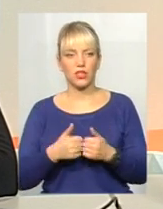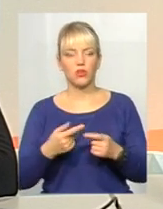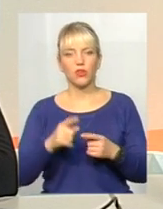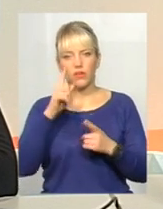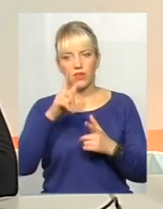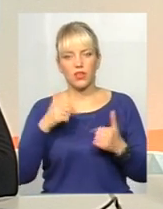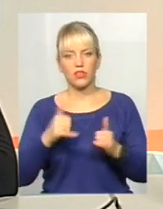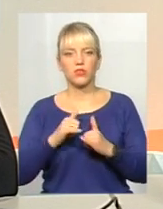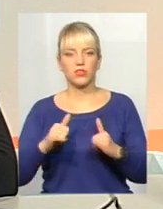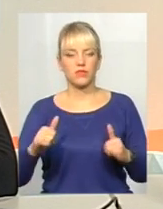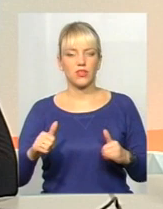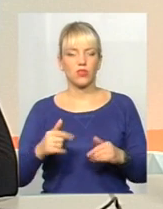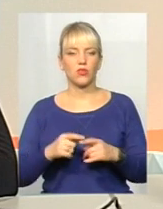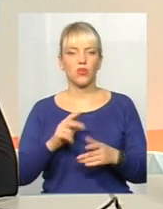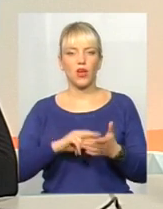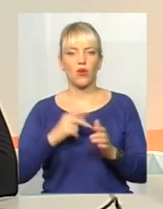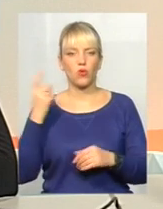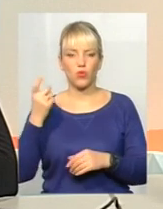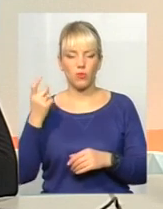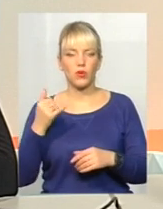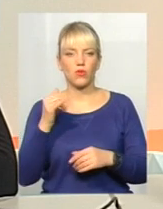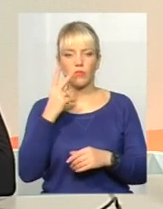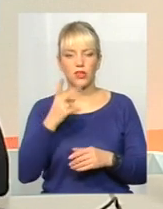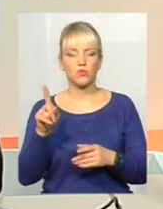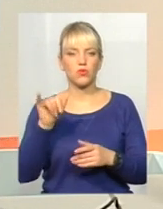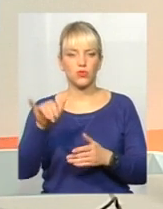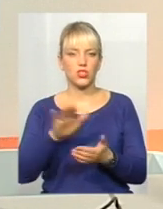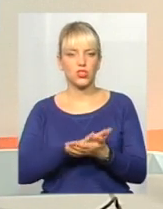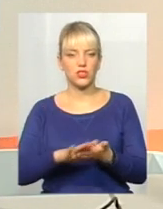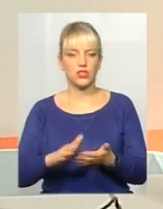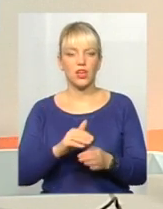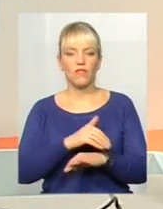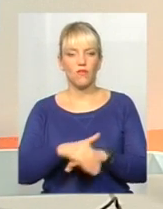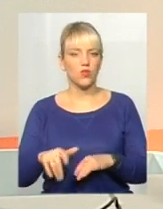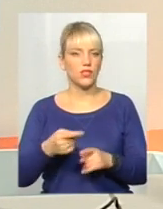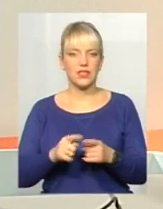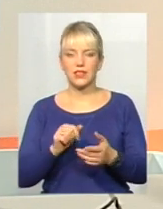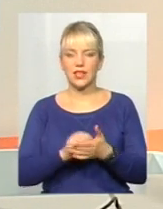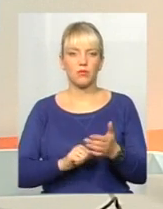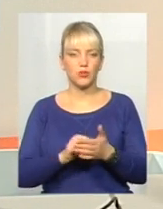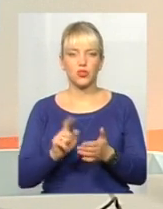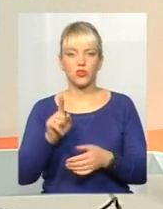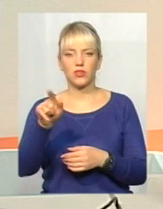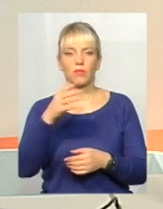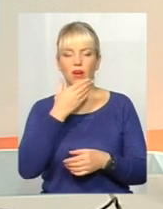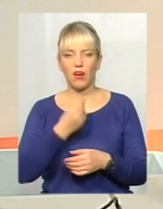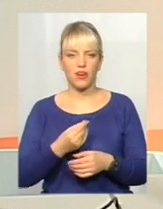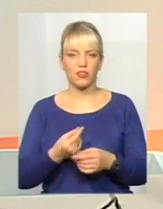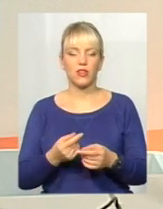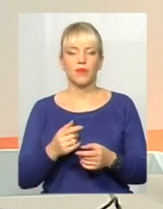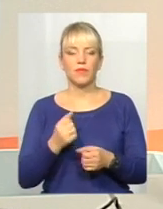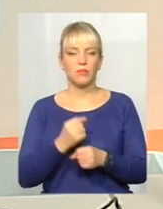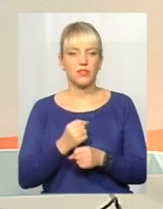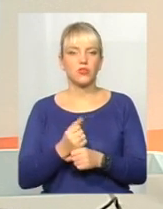економікою, і бачимо, що там чисті вулиці, то це зовсім не через те, що там комунальники гарно працюють. Там просто елементарно не смітять. Так